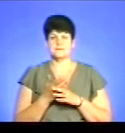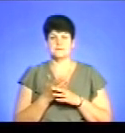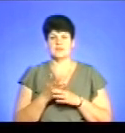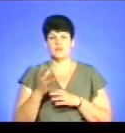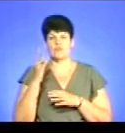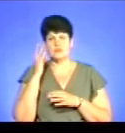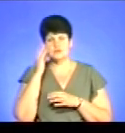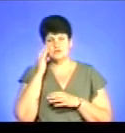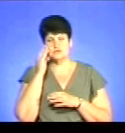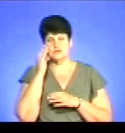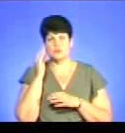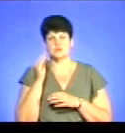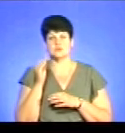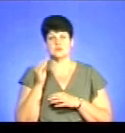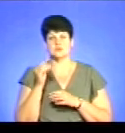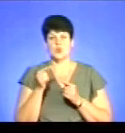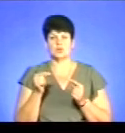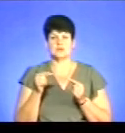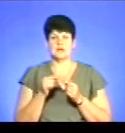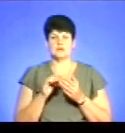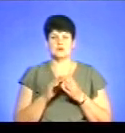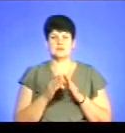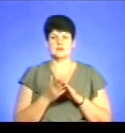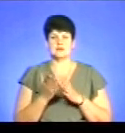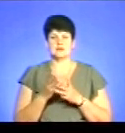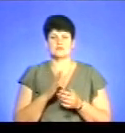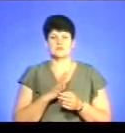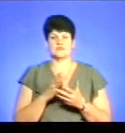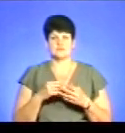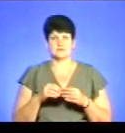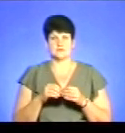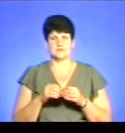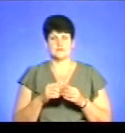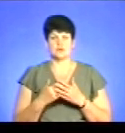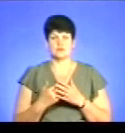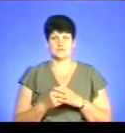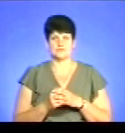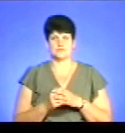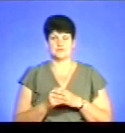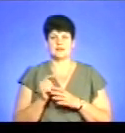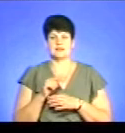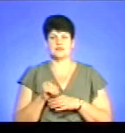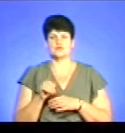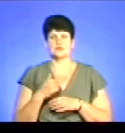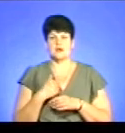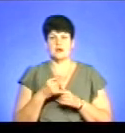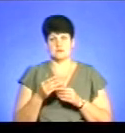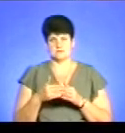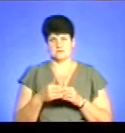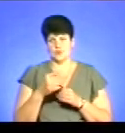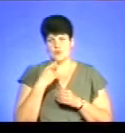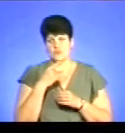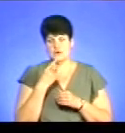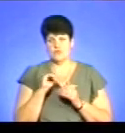вважаючи, враховуючи конкретні обставини, які склалися в сім'ї. Тобто, те, що я тільки що говорив, тобто,